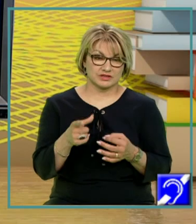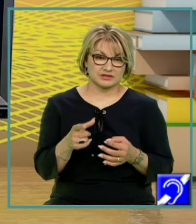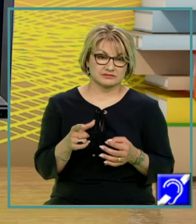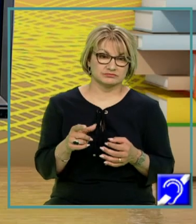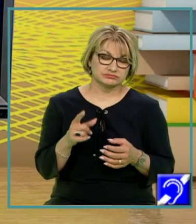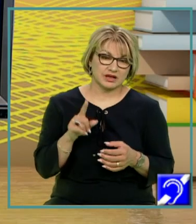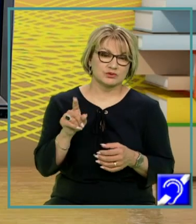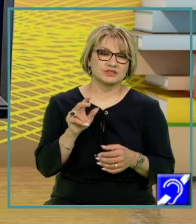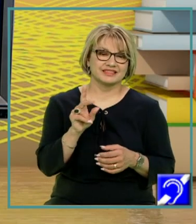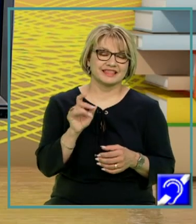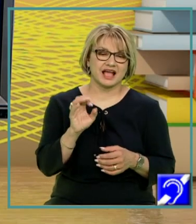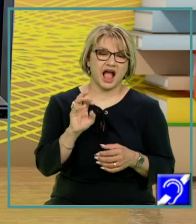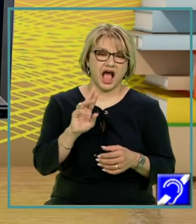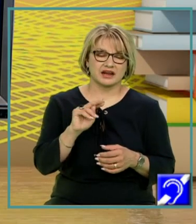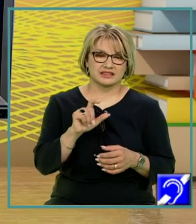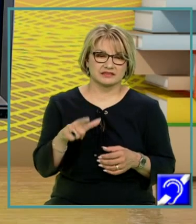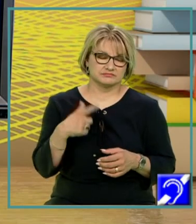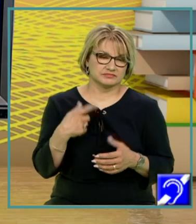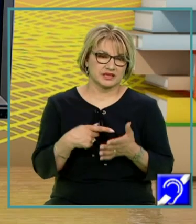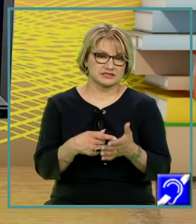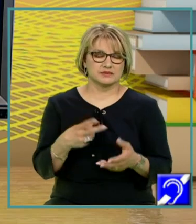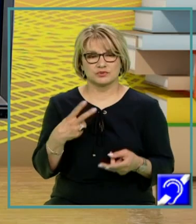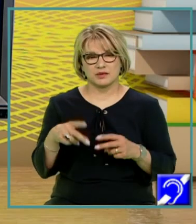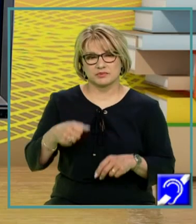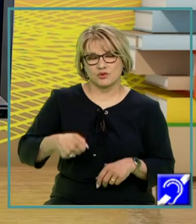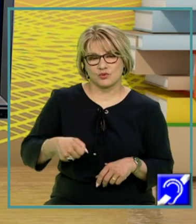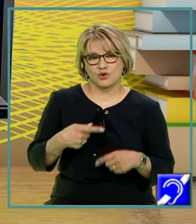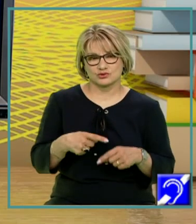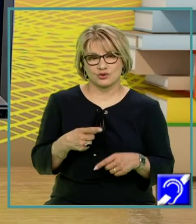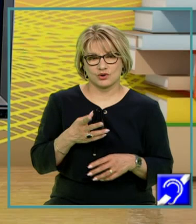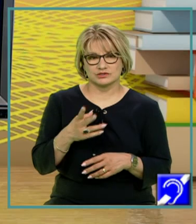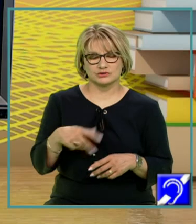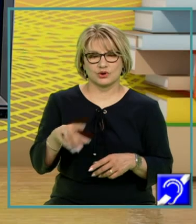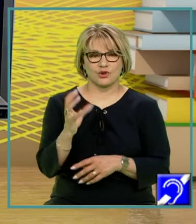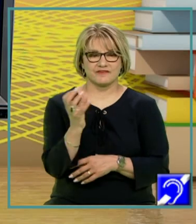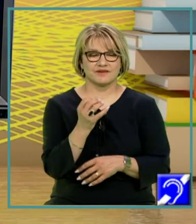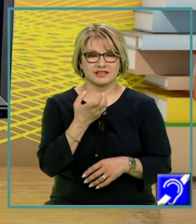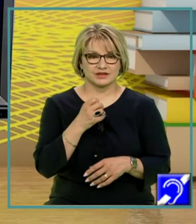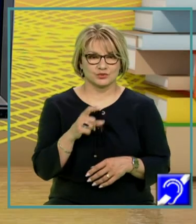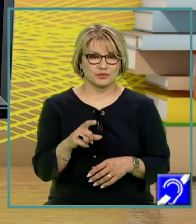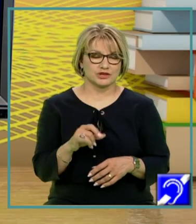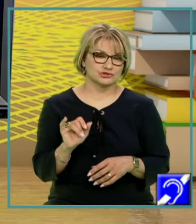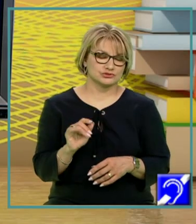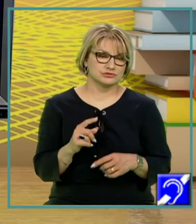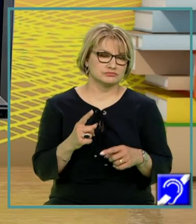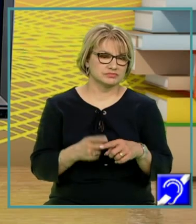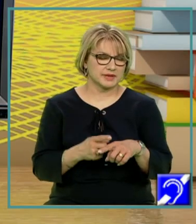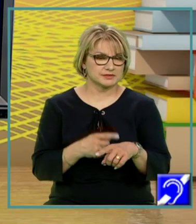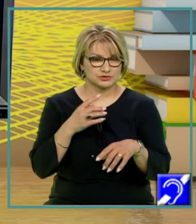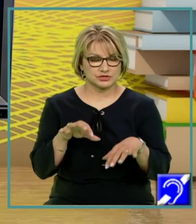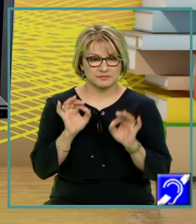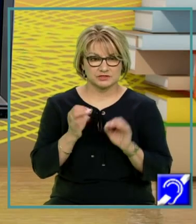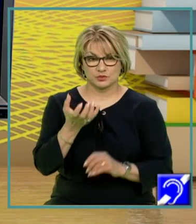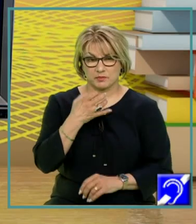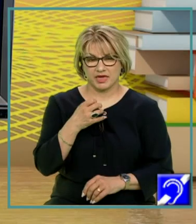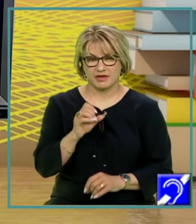Descartes în care dacă vreți o metaforă ne-am plimbat cu un coș gol printr-o livadă cu meri și pe măsură ce am descoperit mere